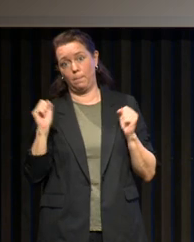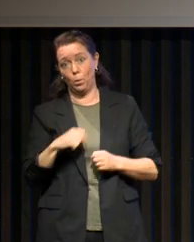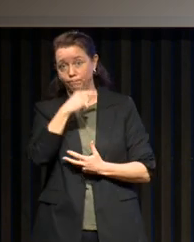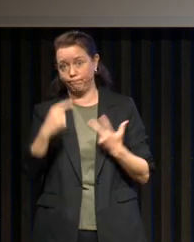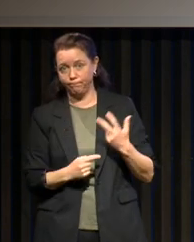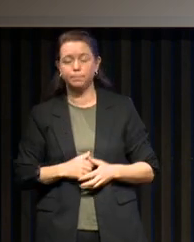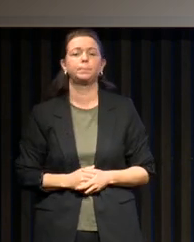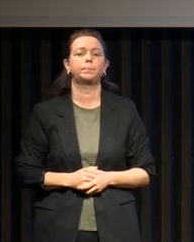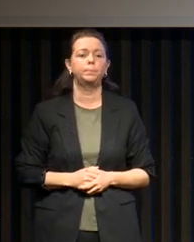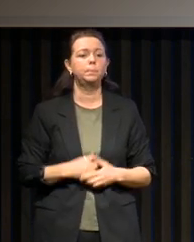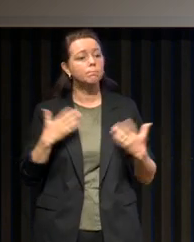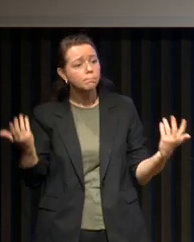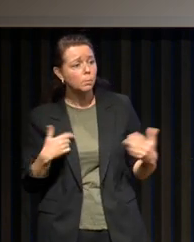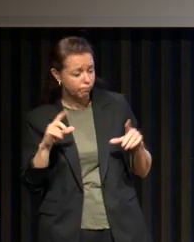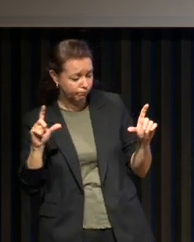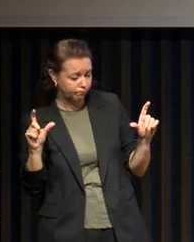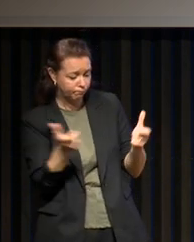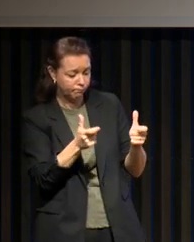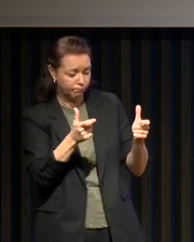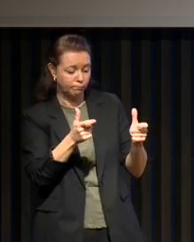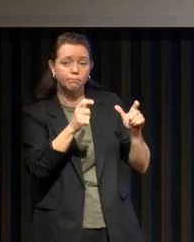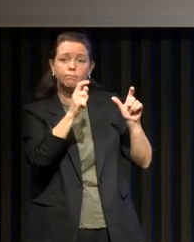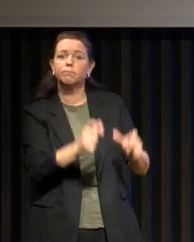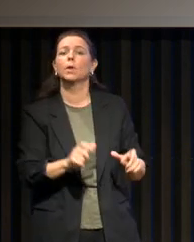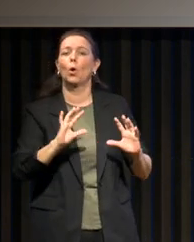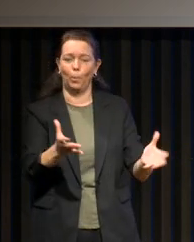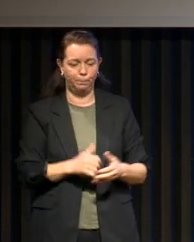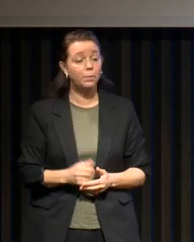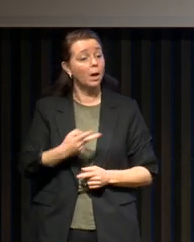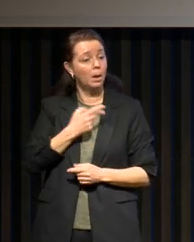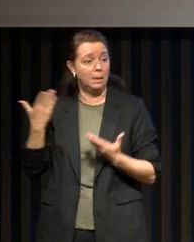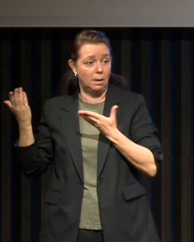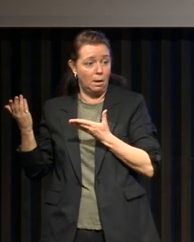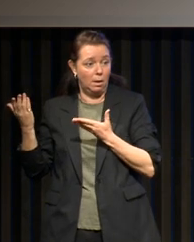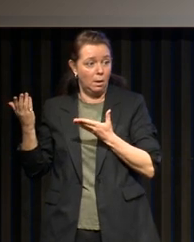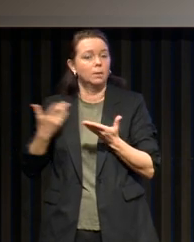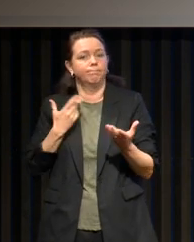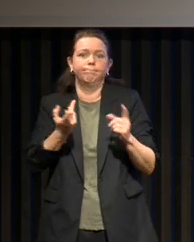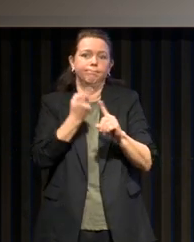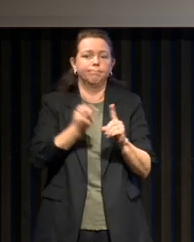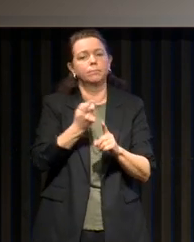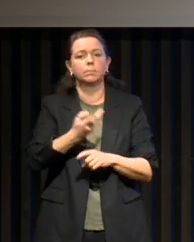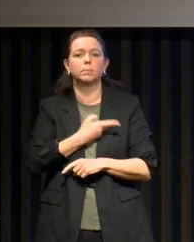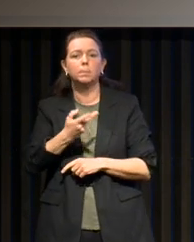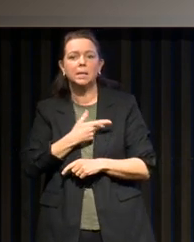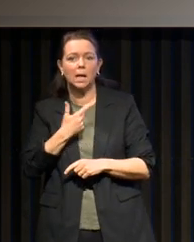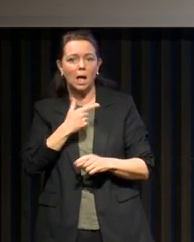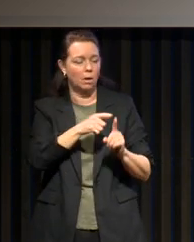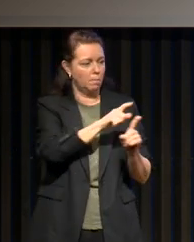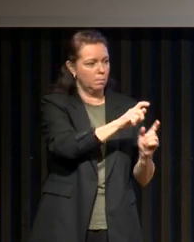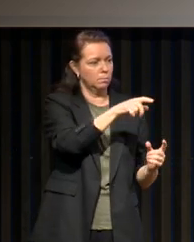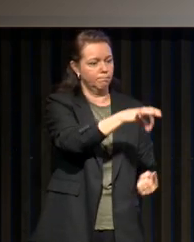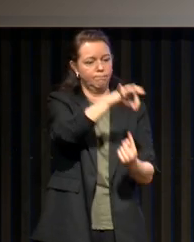Quelles sont les explorations ? Alors, le médecin va évaluer, en fait, et c'est ça qui est important dans la médecine du sommeil, ce n pas simplement de vous faire un enregistrement,